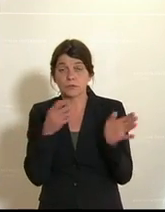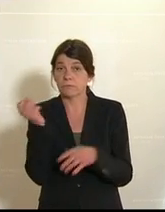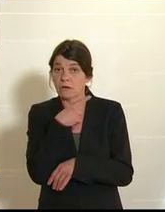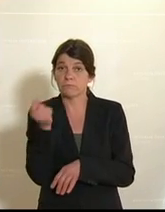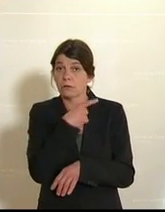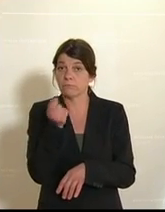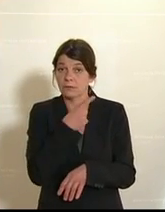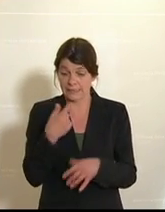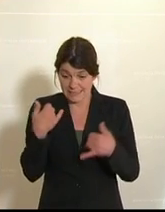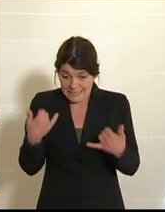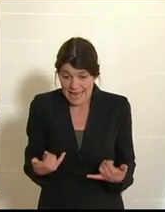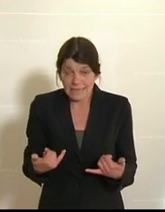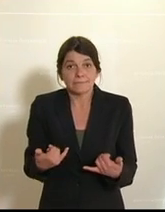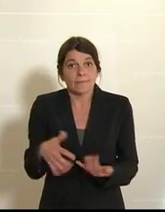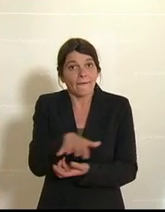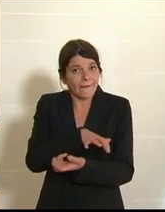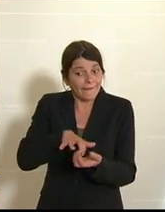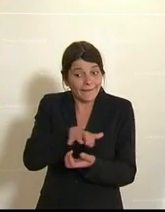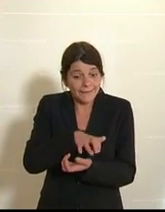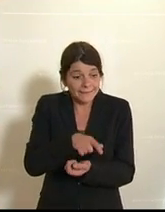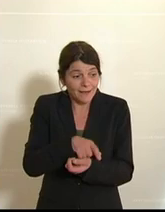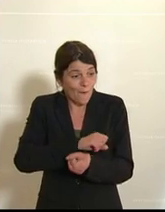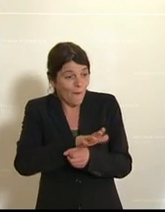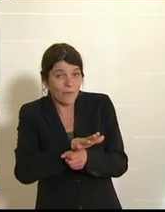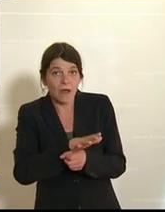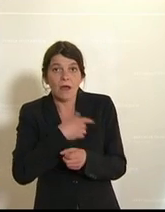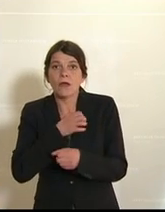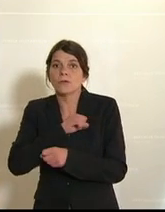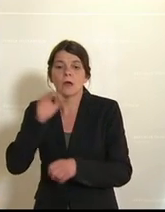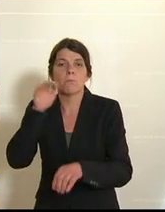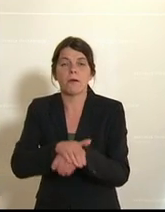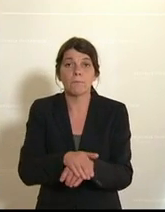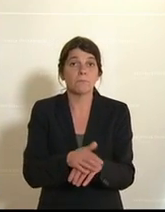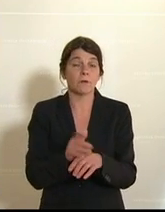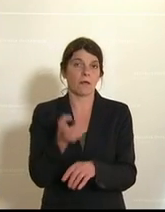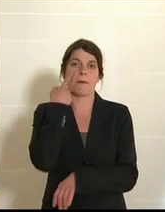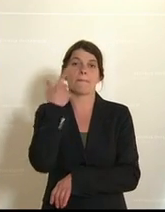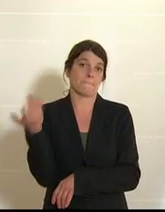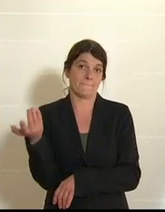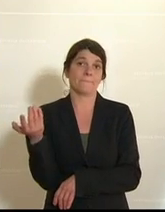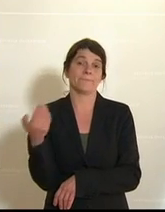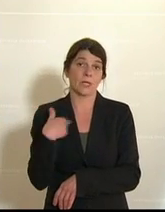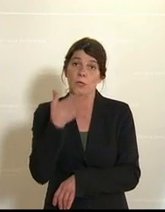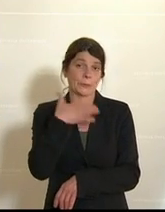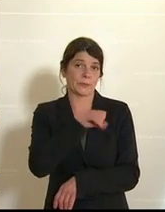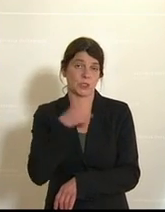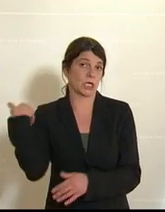jetzt in dieser Krise mit Corona besonders deutlich zeigen. Es ist nicht gelungen,